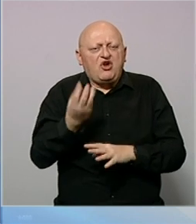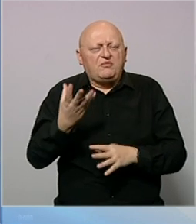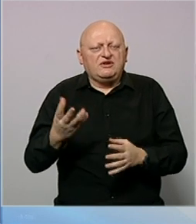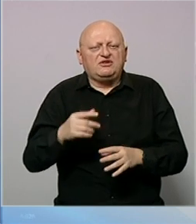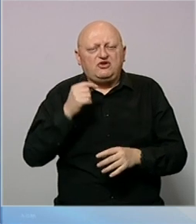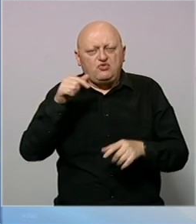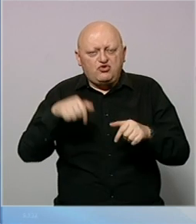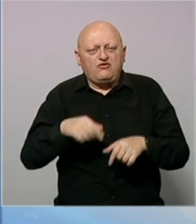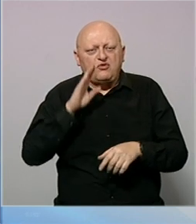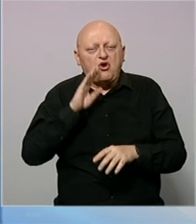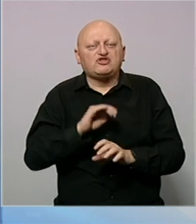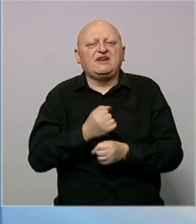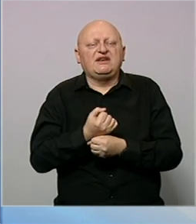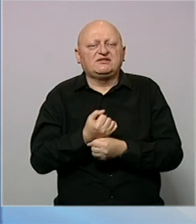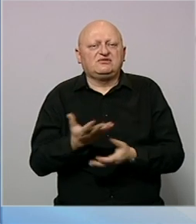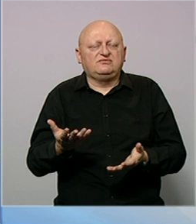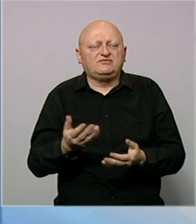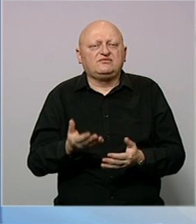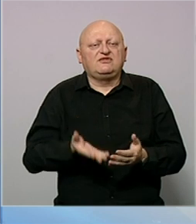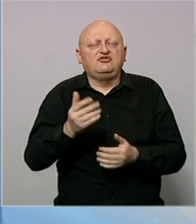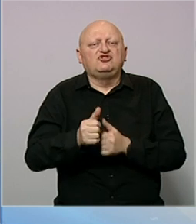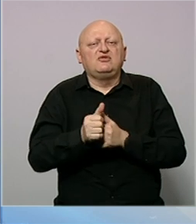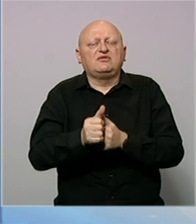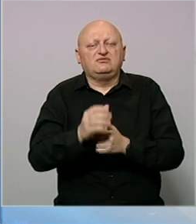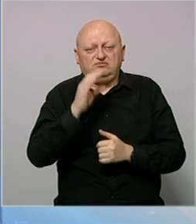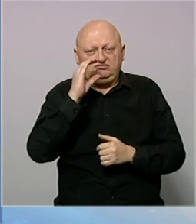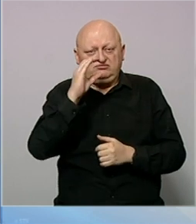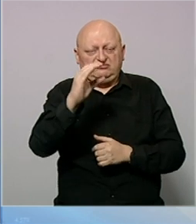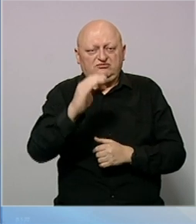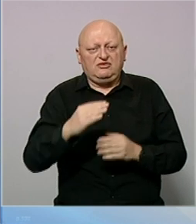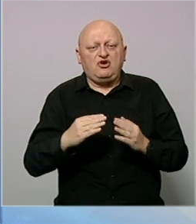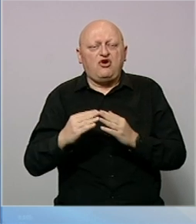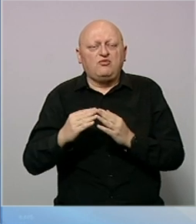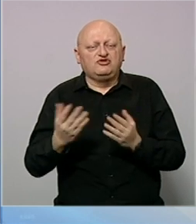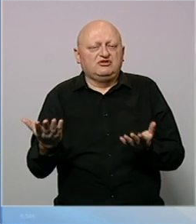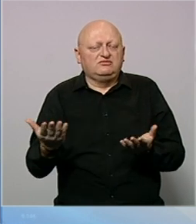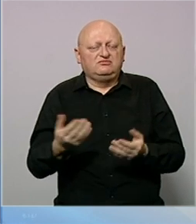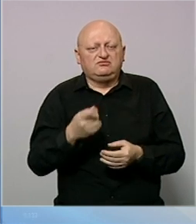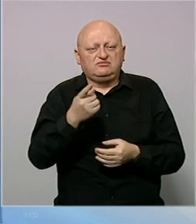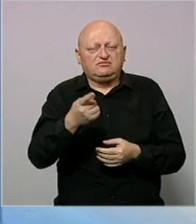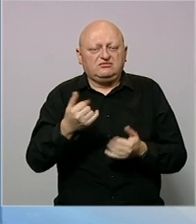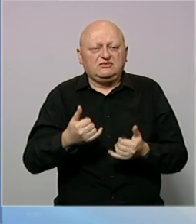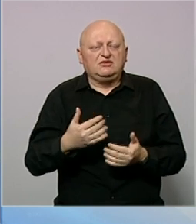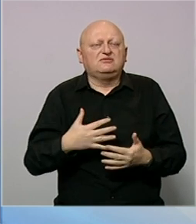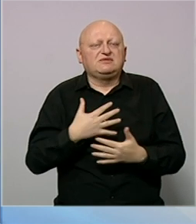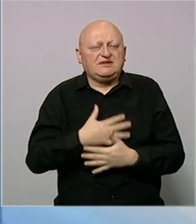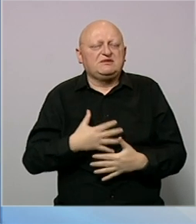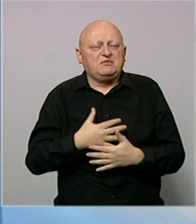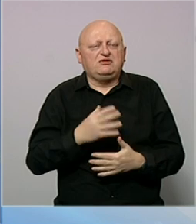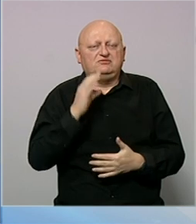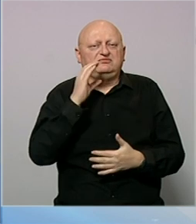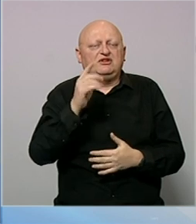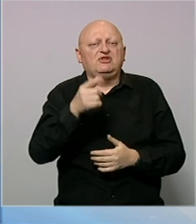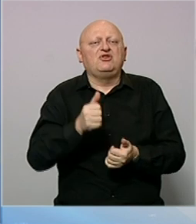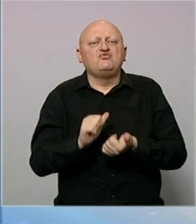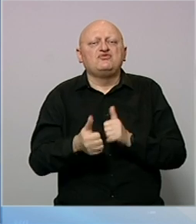ljudi ovdje u Bosni i Hercegovini više prate, više gledaju na komšije ili susjede i da sa simpatijama gledaju